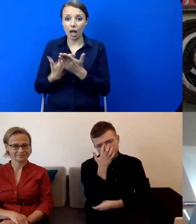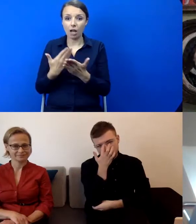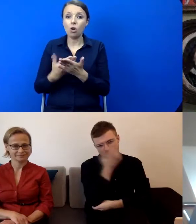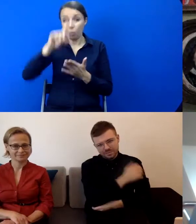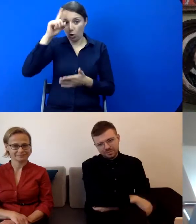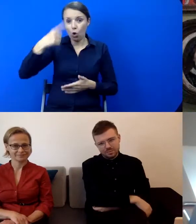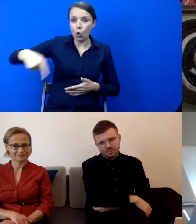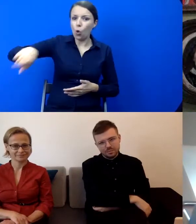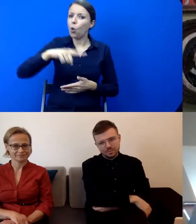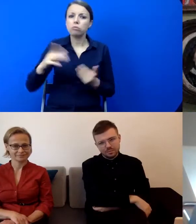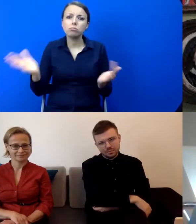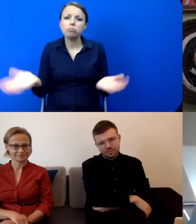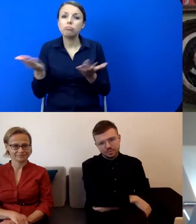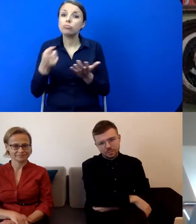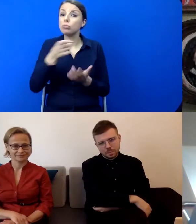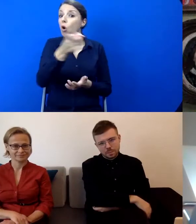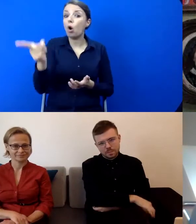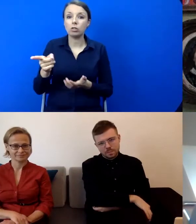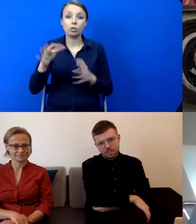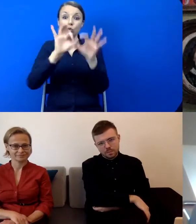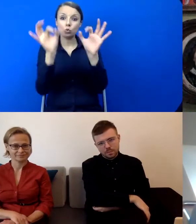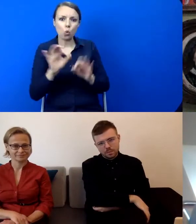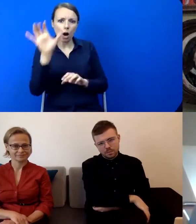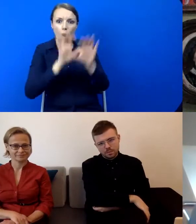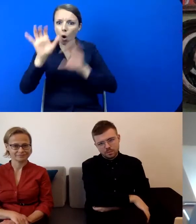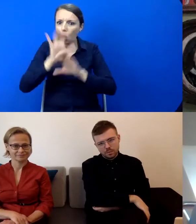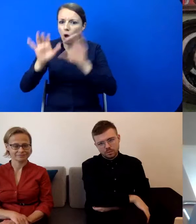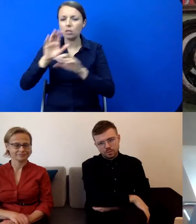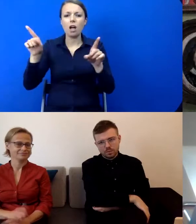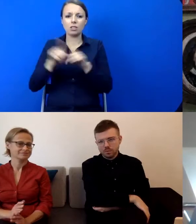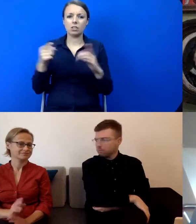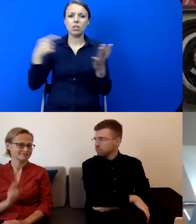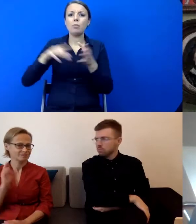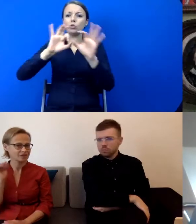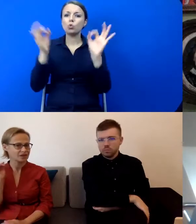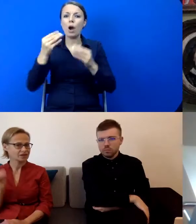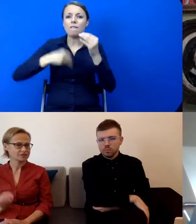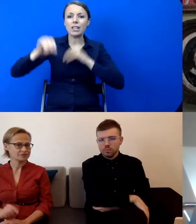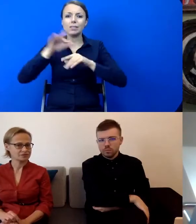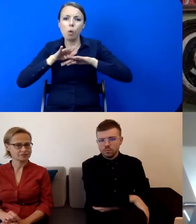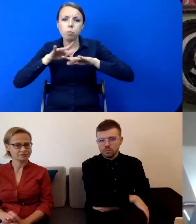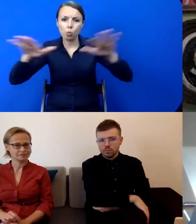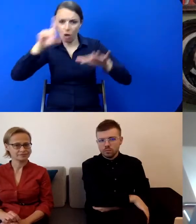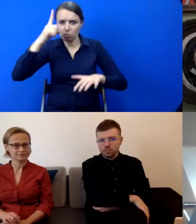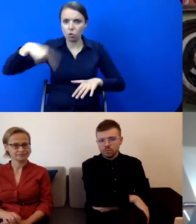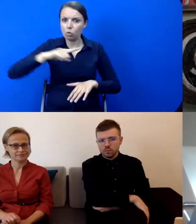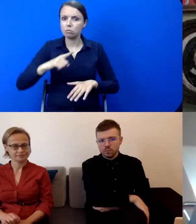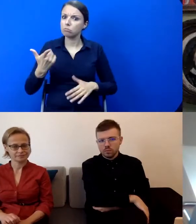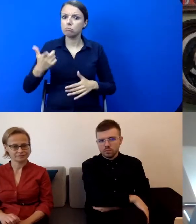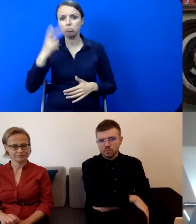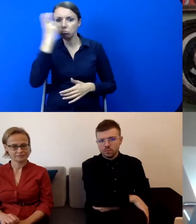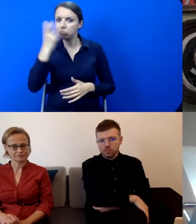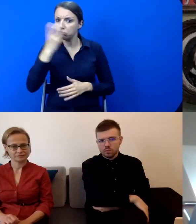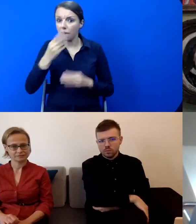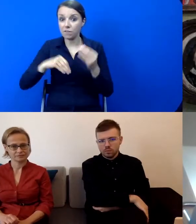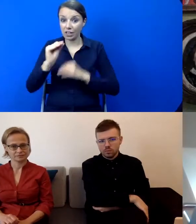do oglądania sztuki i żeby tą sztukę popularyzować. Natomiast jakiś, no mówiąc kolokwialnie,